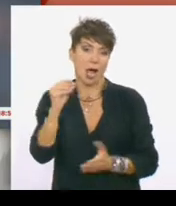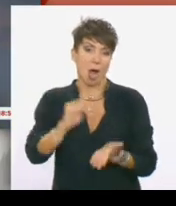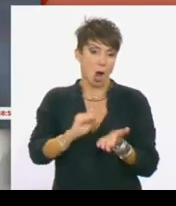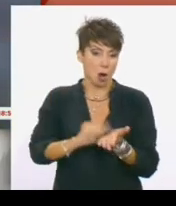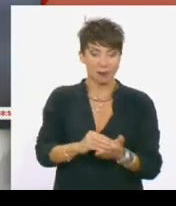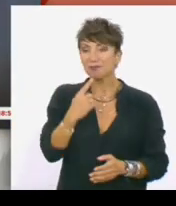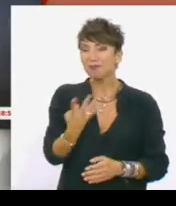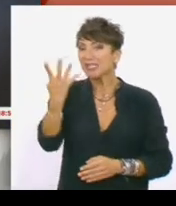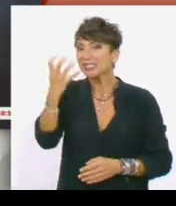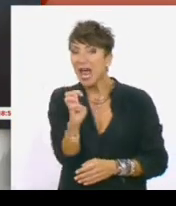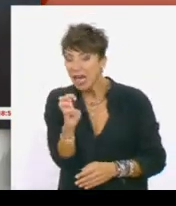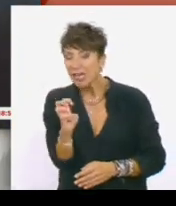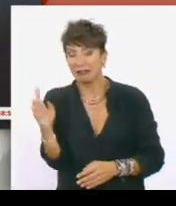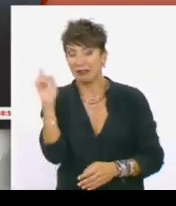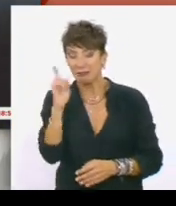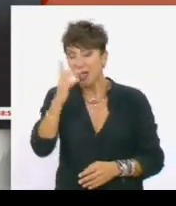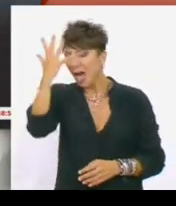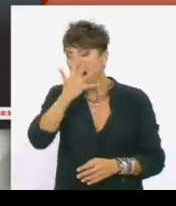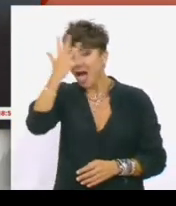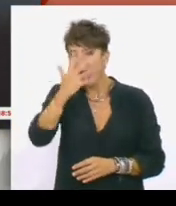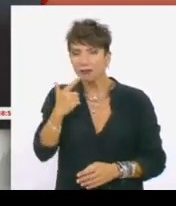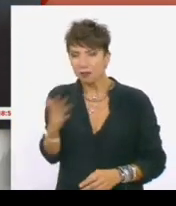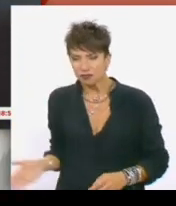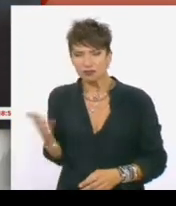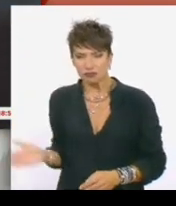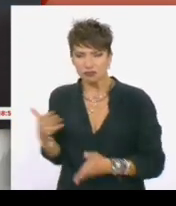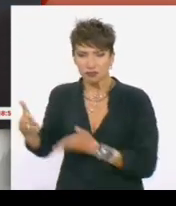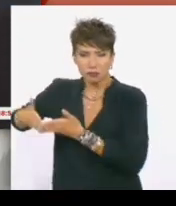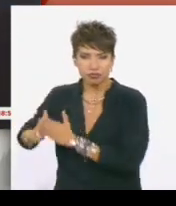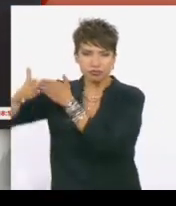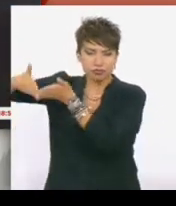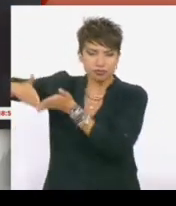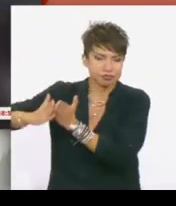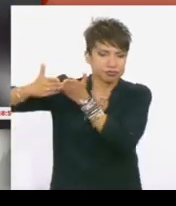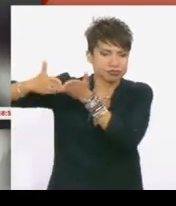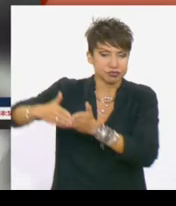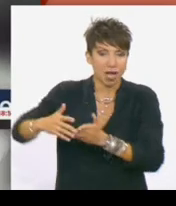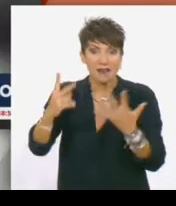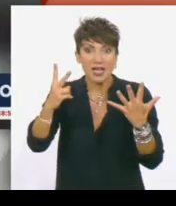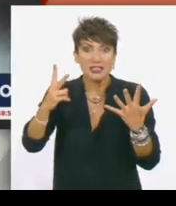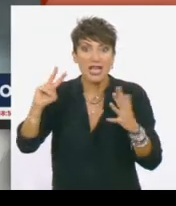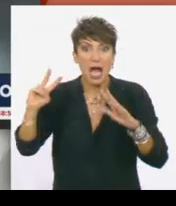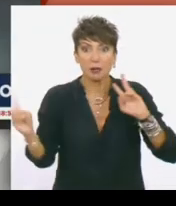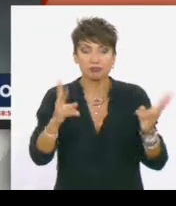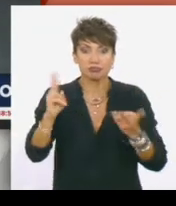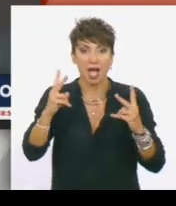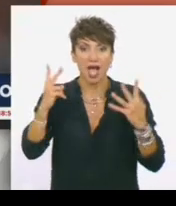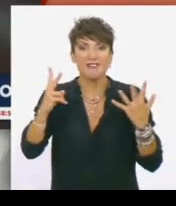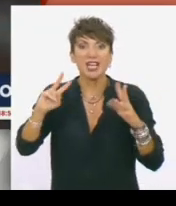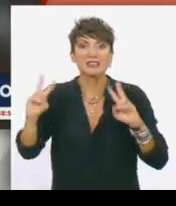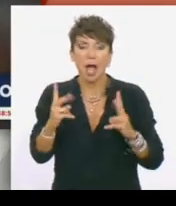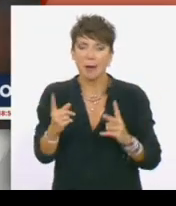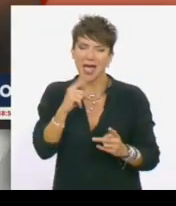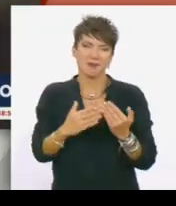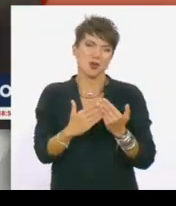Αφρικανές βρέθηκαν σε μια φουσκωτή βάρκα και αφέθηκαν ανενόχλητες να φύγουν από το Αϊβαλή με φτάμποφόρ. Και το επόμενο πρωί ο τουρκικός